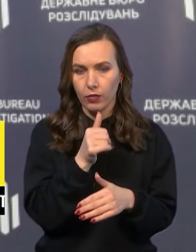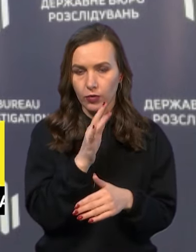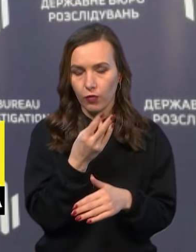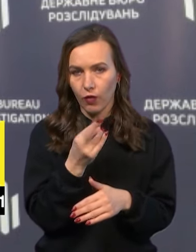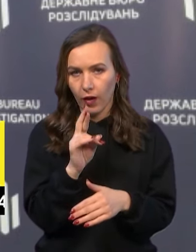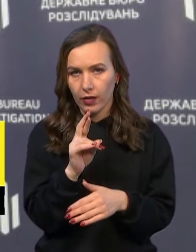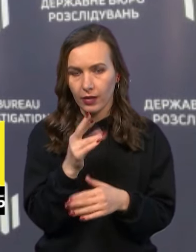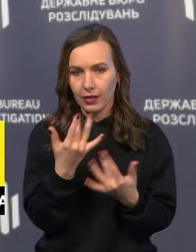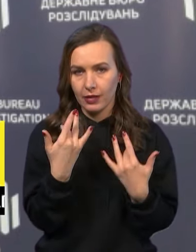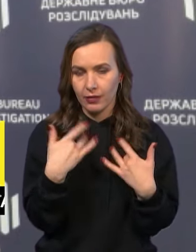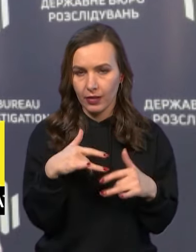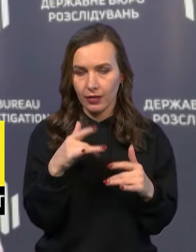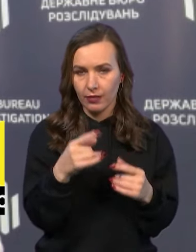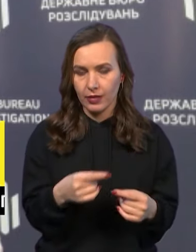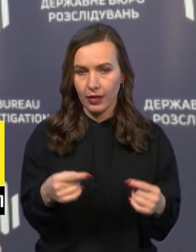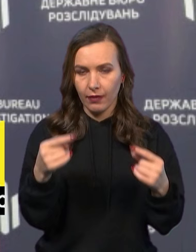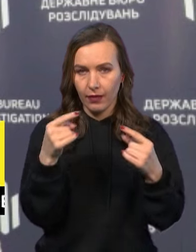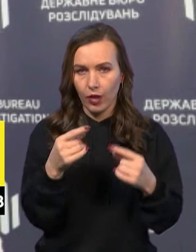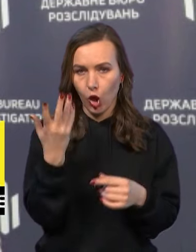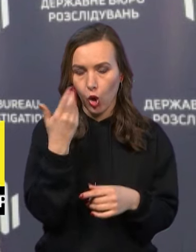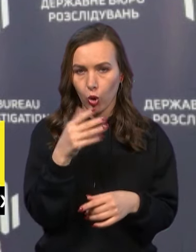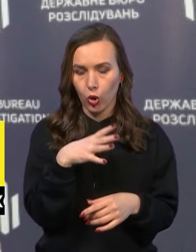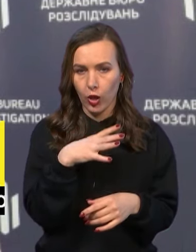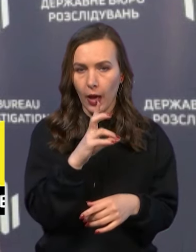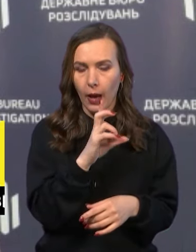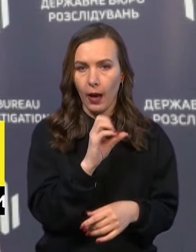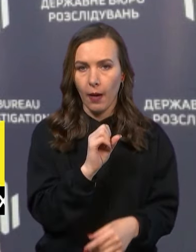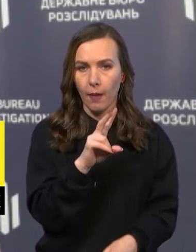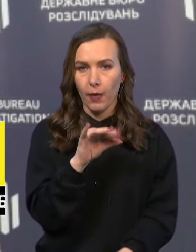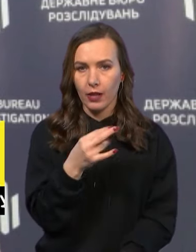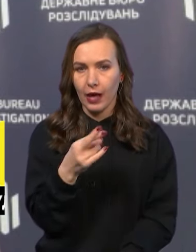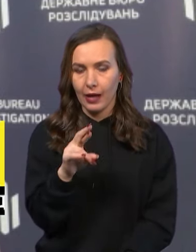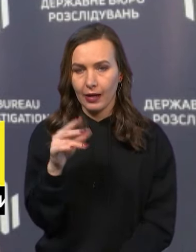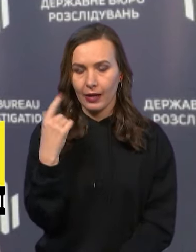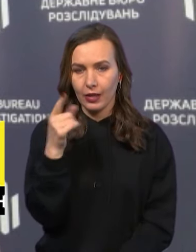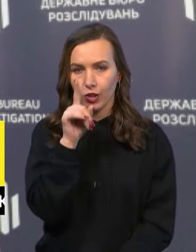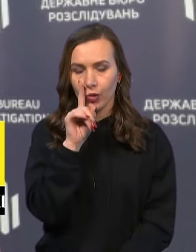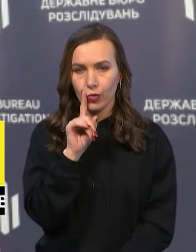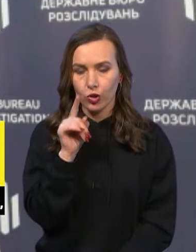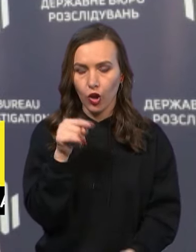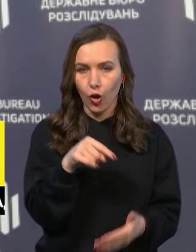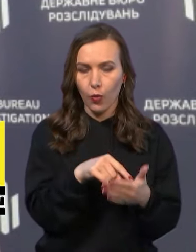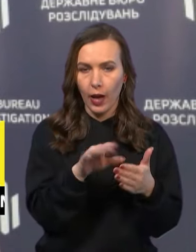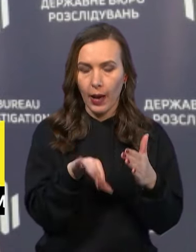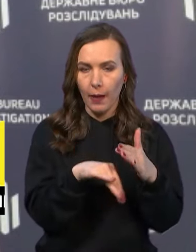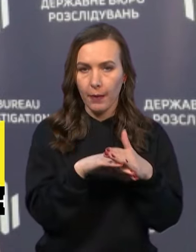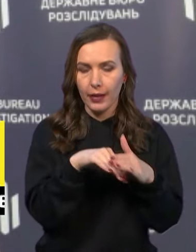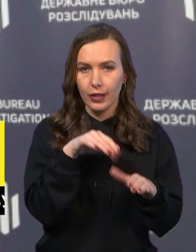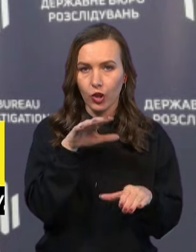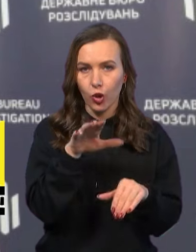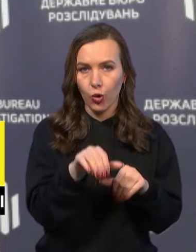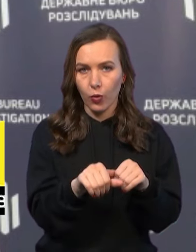і звільнився відповідно. І коли була клія, Харківщина тимчасово опинилася під окупацією.